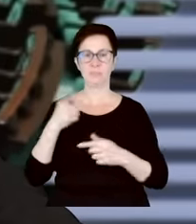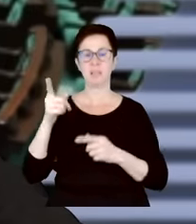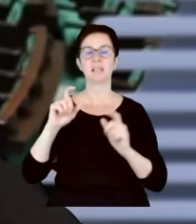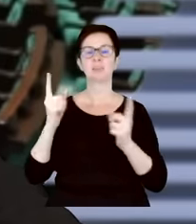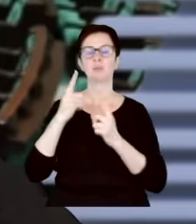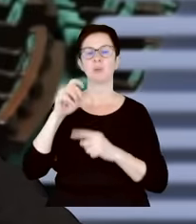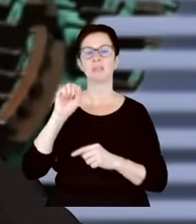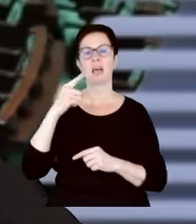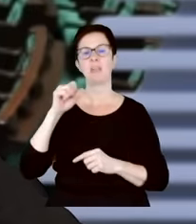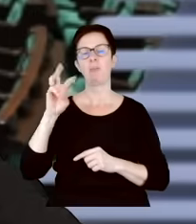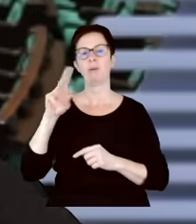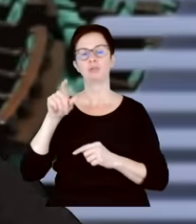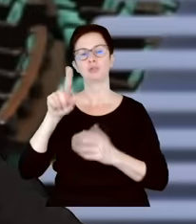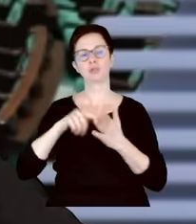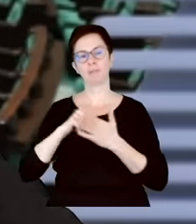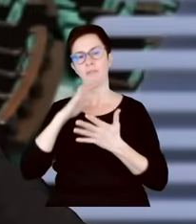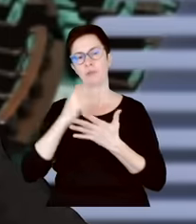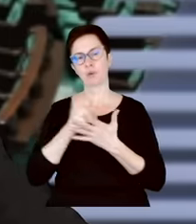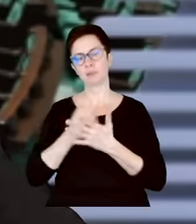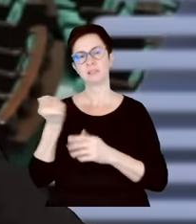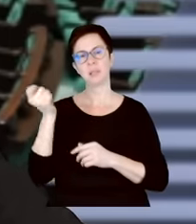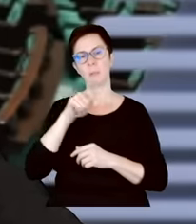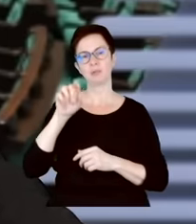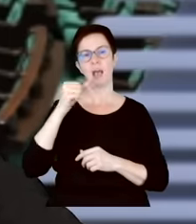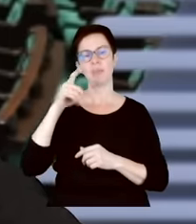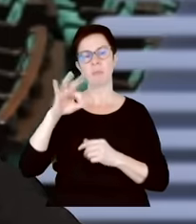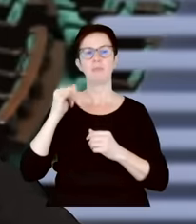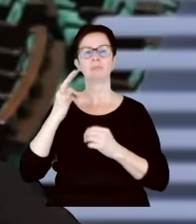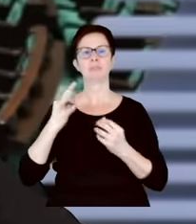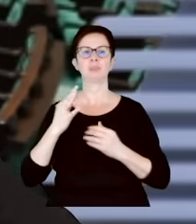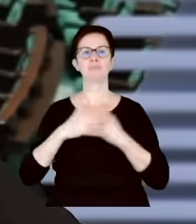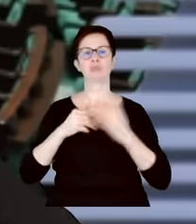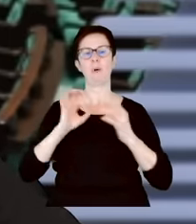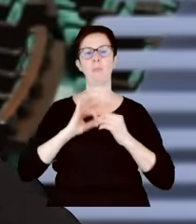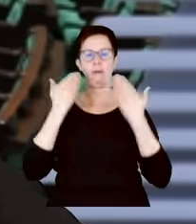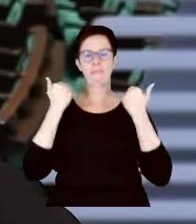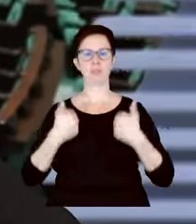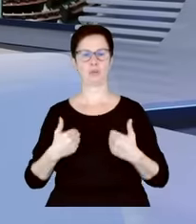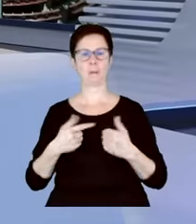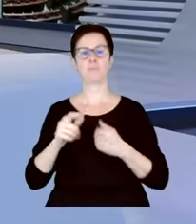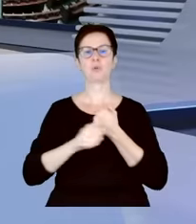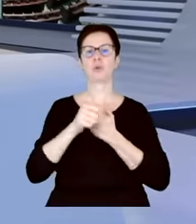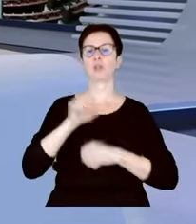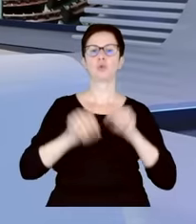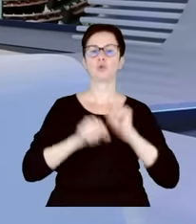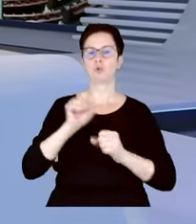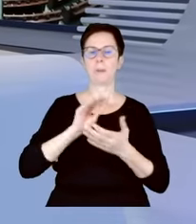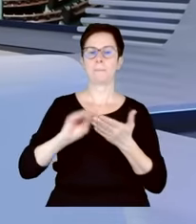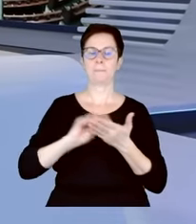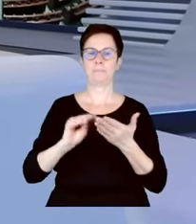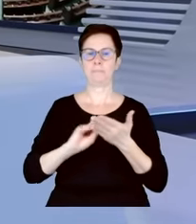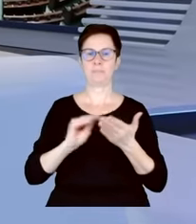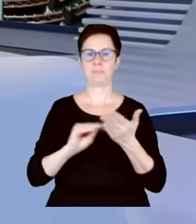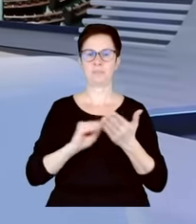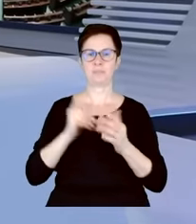wykorzystują zabójstwo prezydenta Adamowicza do budowania swojej narracji, ja przypomnę uzasadnienie sądu. Sąd w uzasadnieniu, wskazując tego